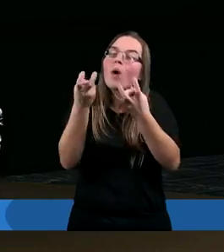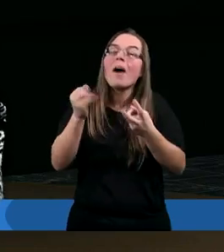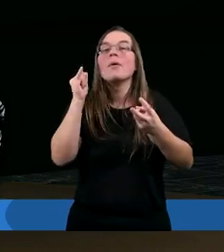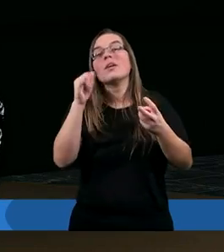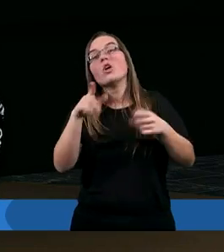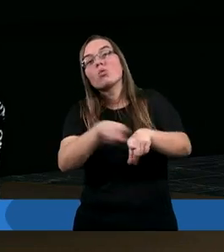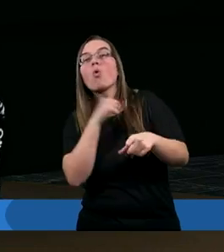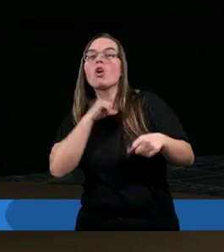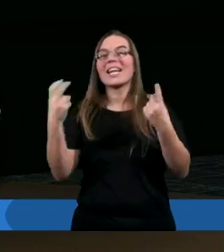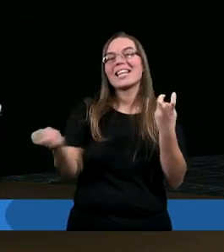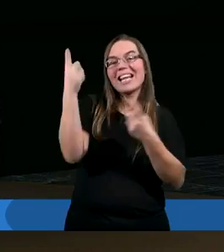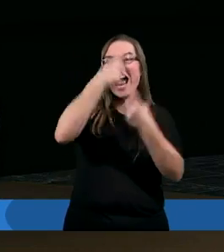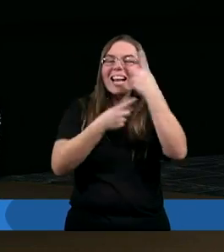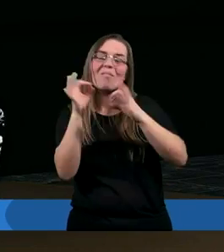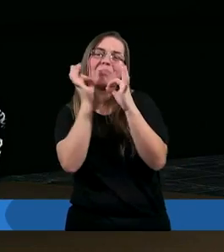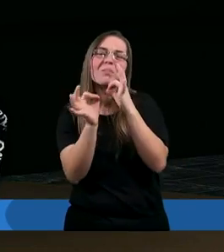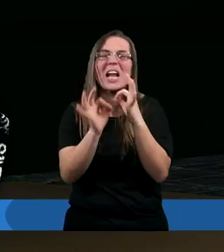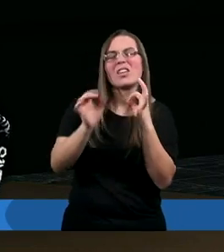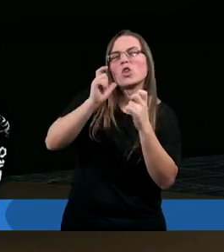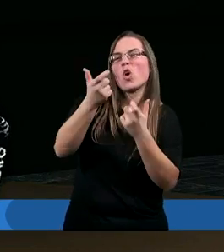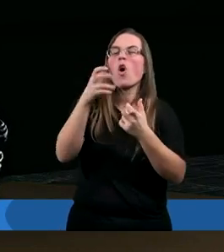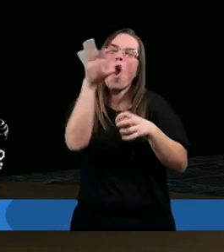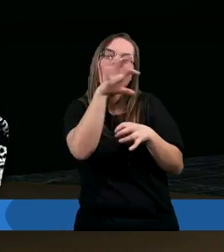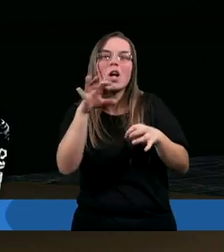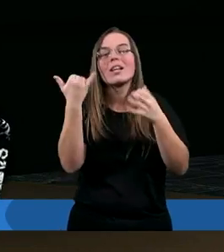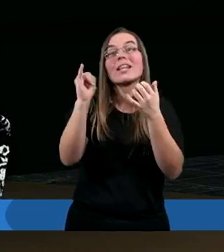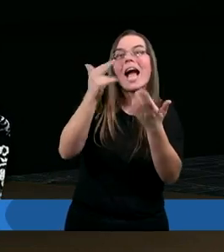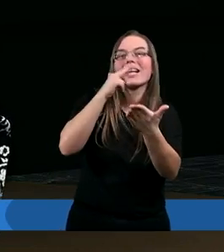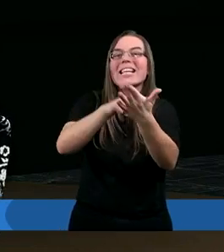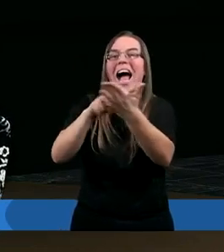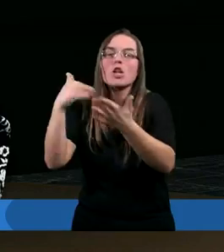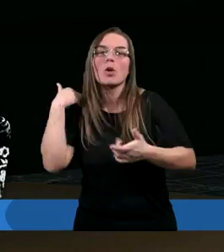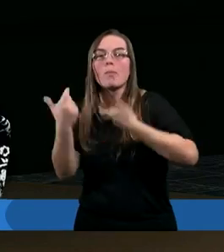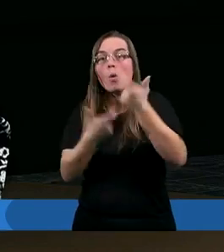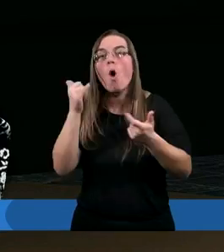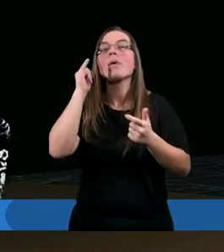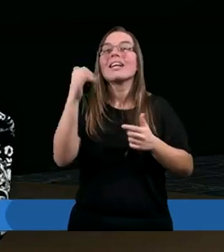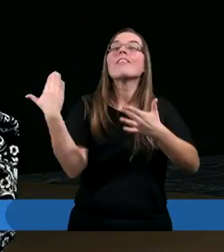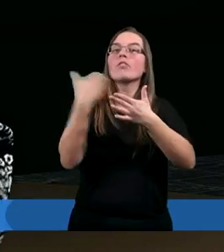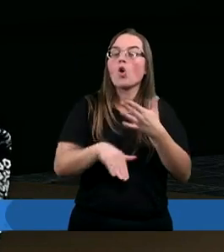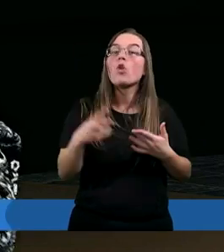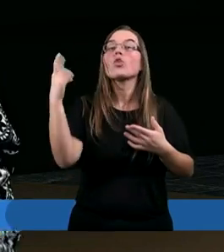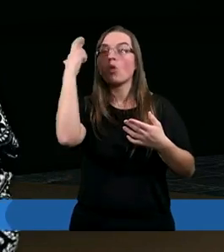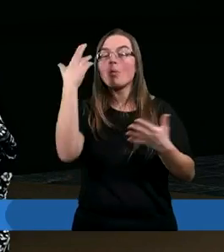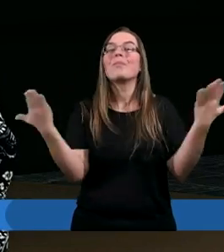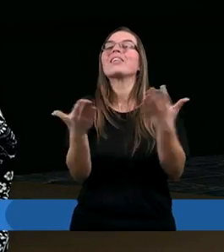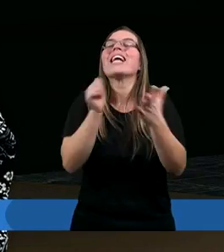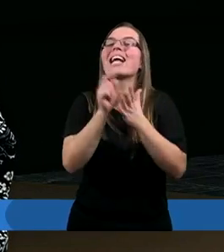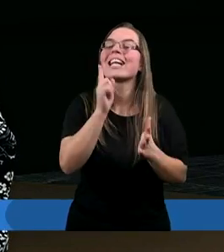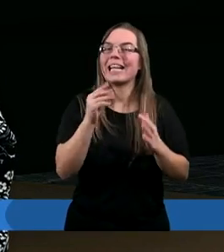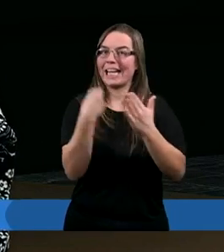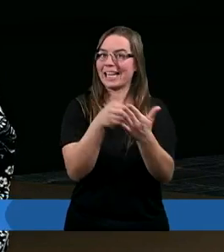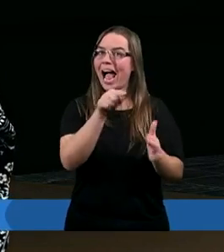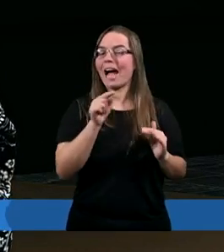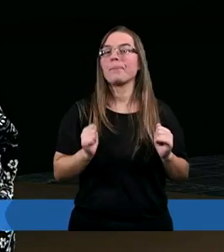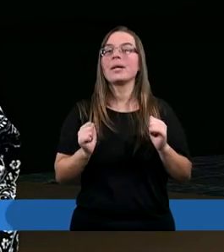Bardzo długo się zastanawiał, przeliczał, oglądał, jakie tam znaczki były porobione, no i w końcu zrozumiał, gdzie jest schowany skarb.